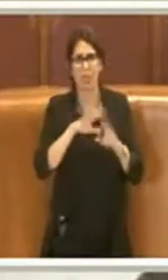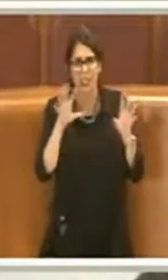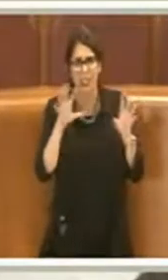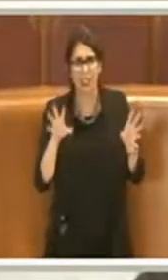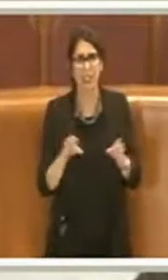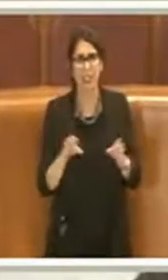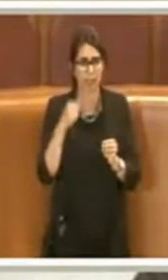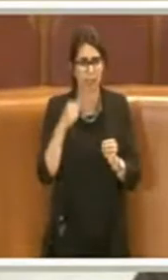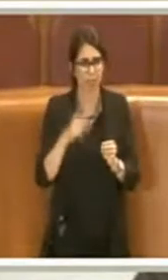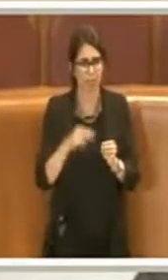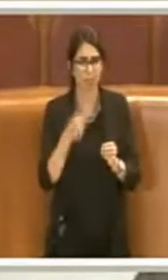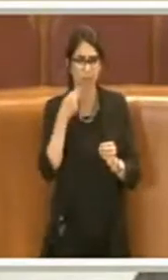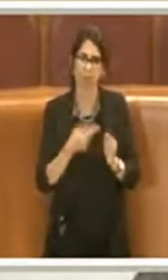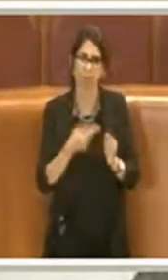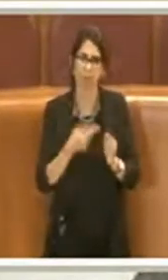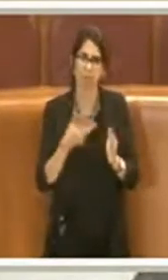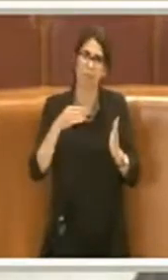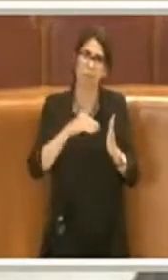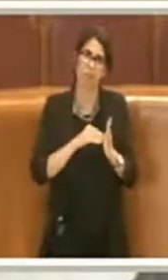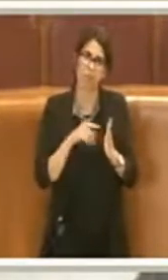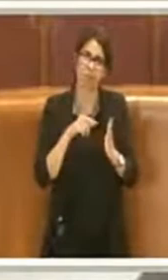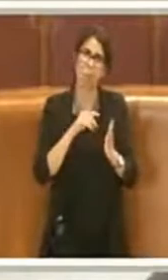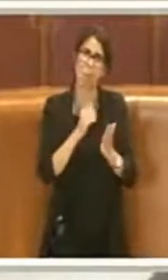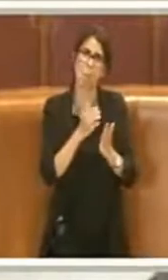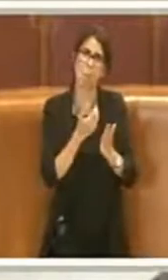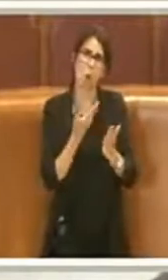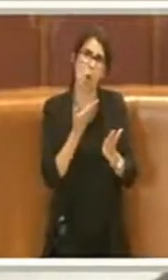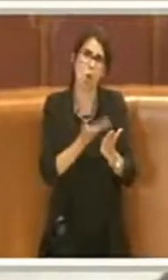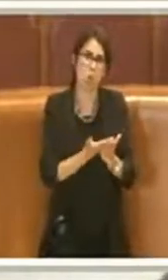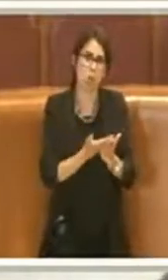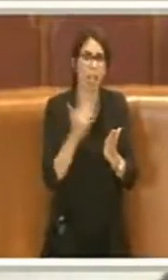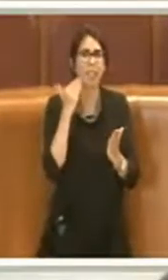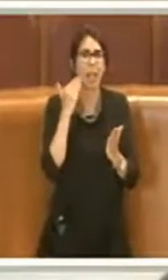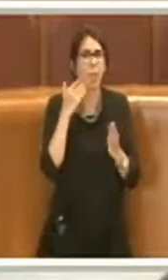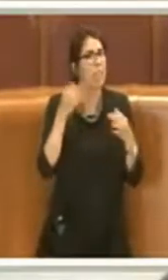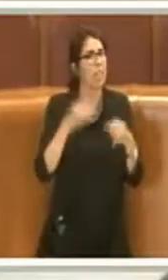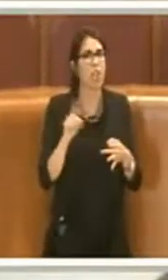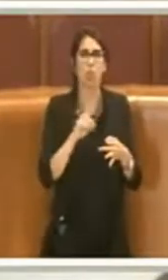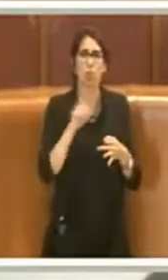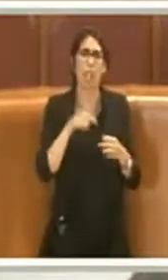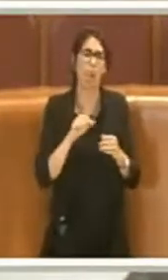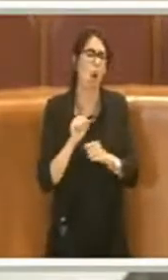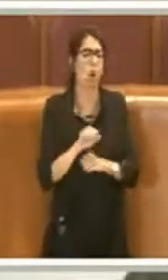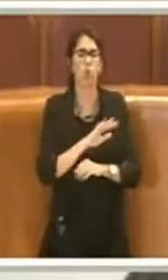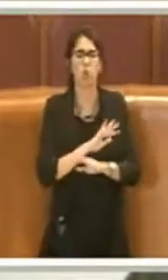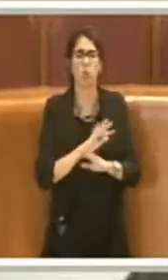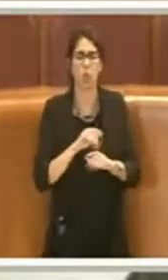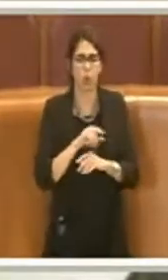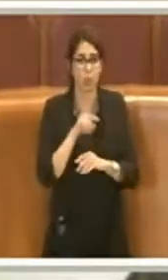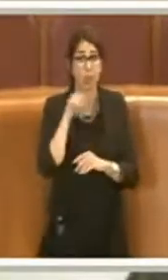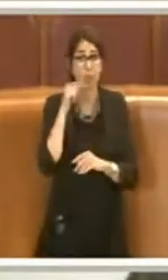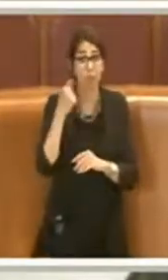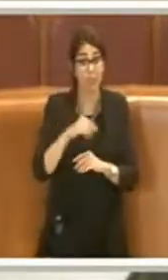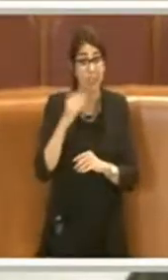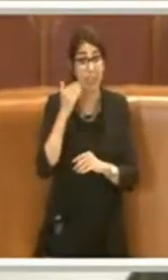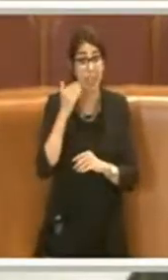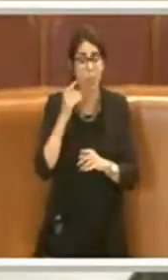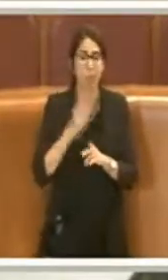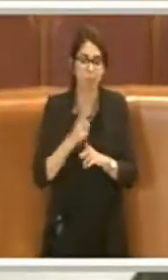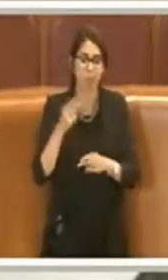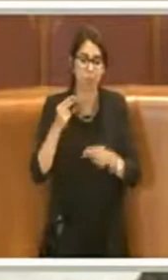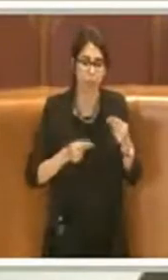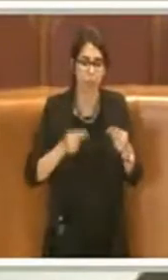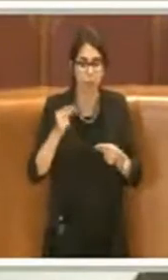i debiti ingiusti e odiosi con i quali bisogna fare dei conti e